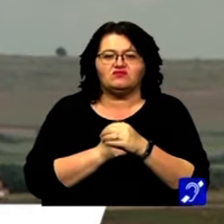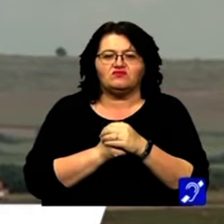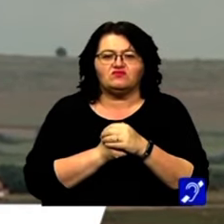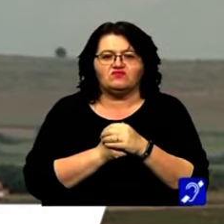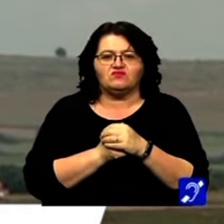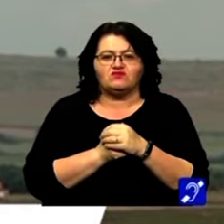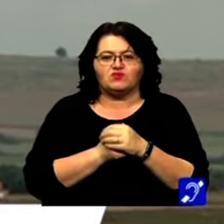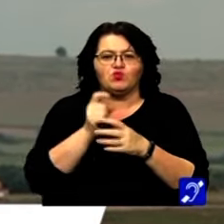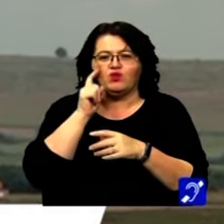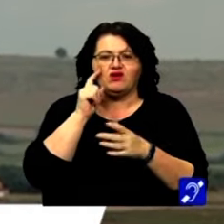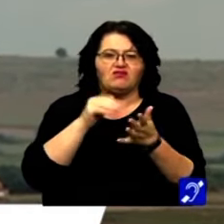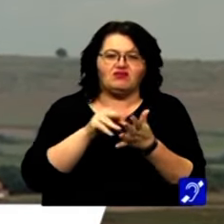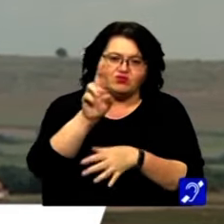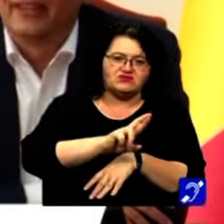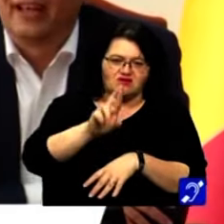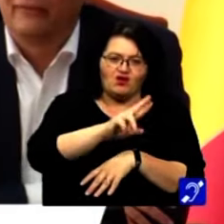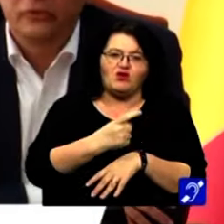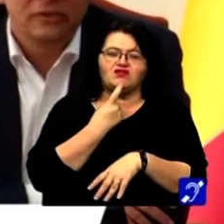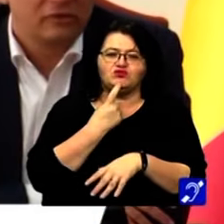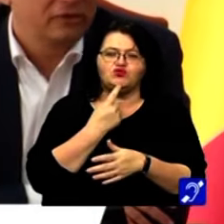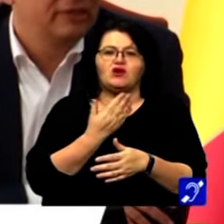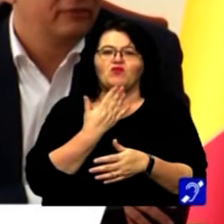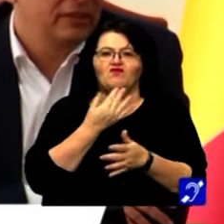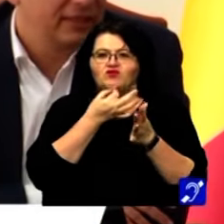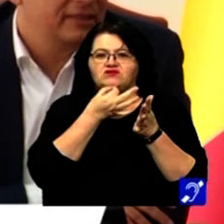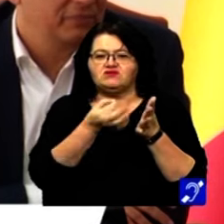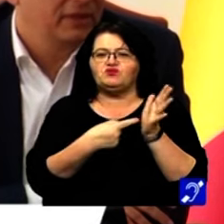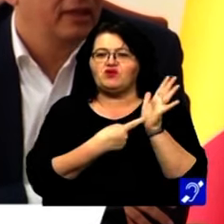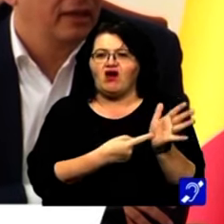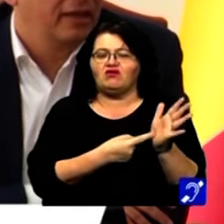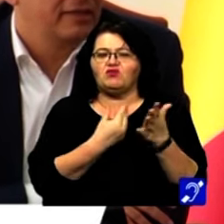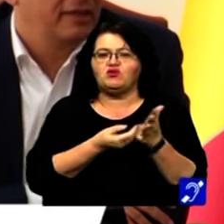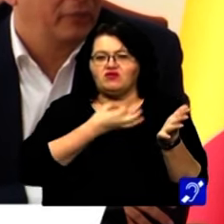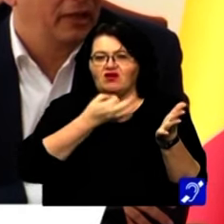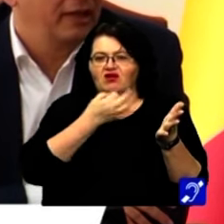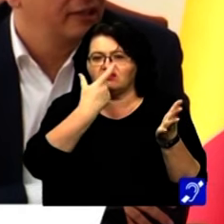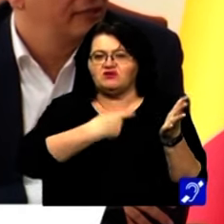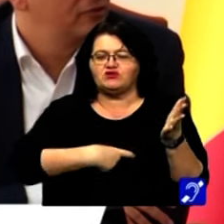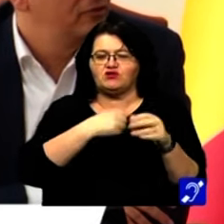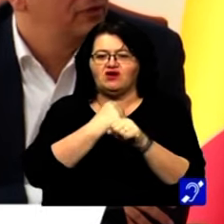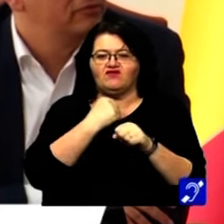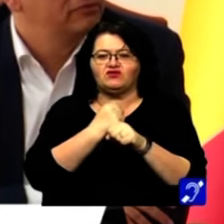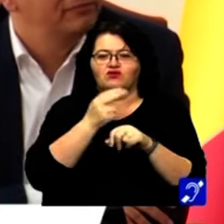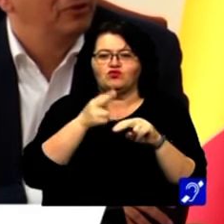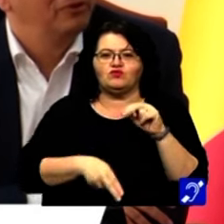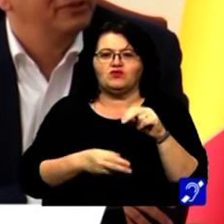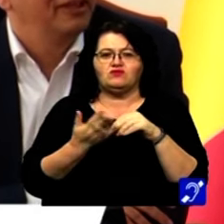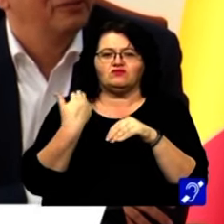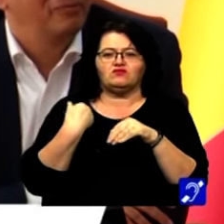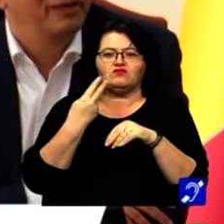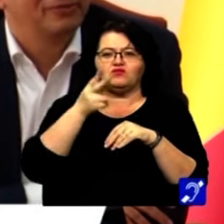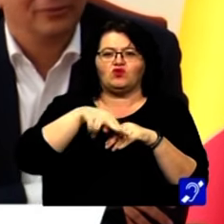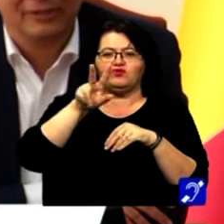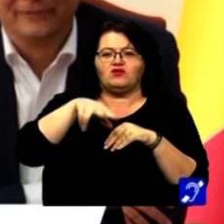Nu cred că trebuie să o reiau la Timișoara. Am vrut să scot în evidență, prin declarația pe care am dat-o în urmă cu două,